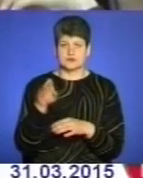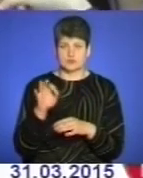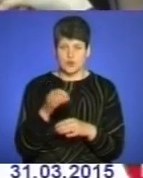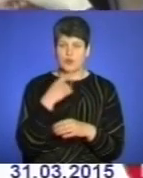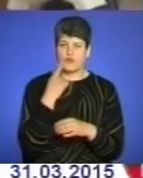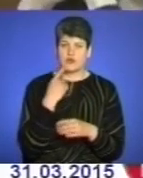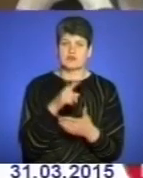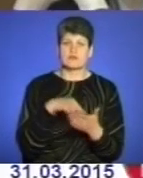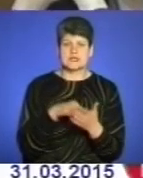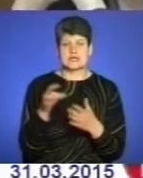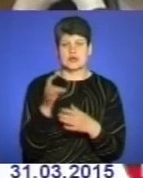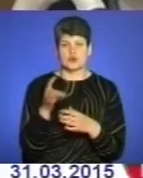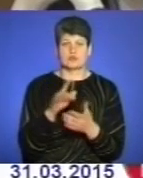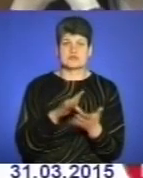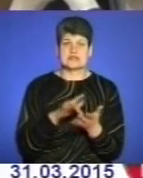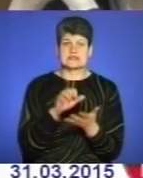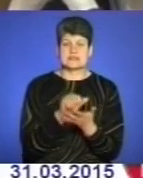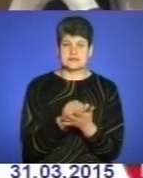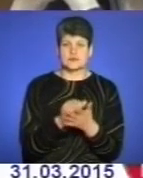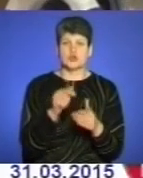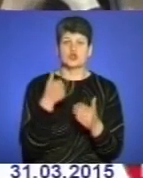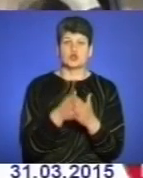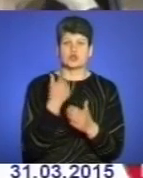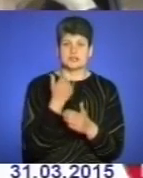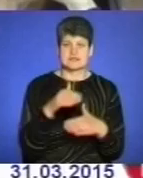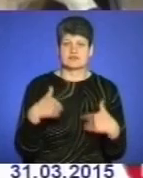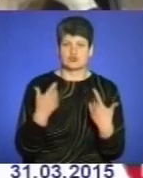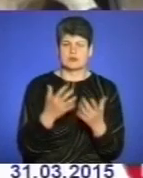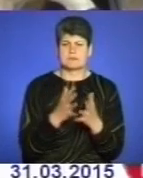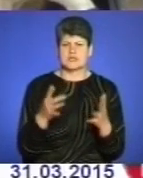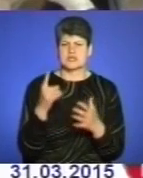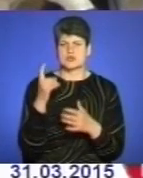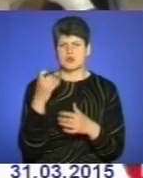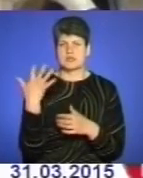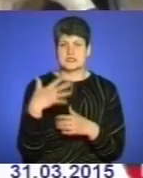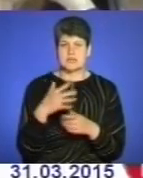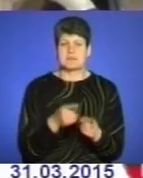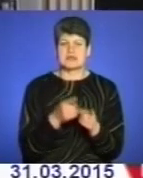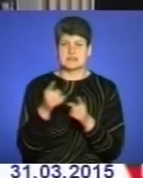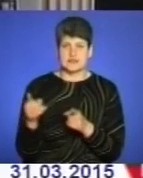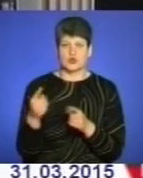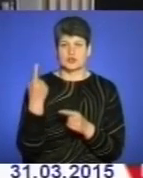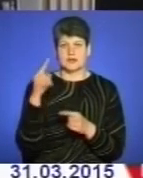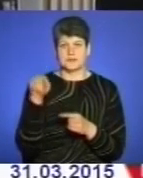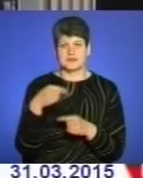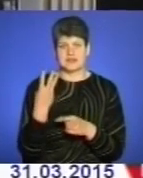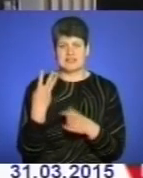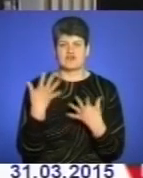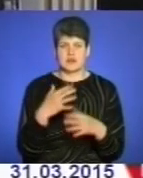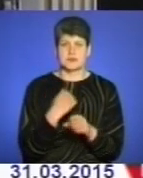кажуть, у міськрайонному центрі зайнятості, до них звернулись більше 150 переселенців. Третина уже працює.